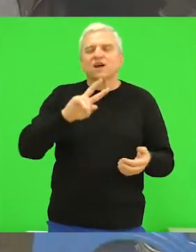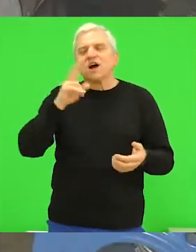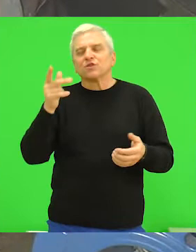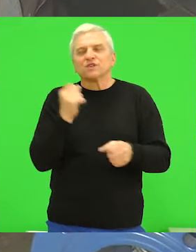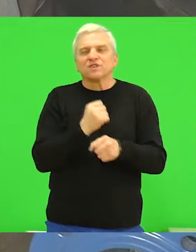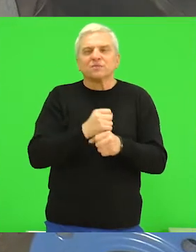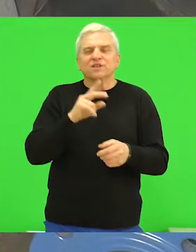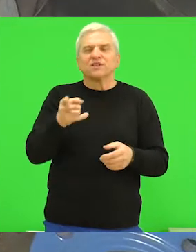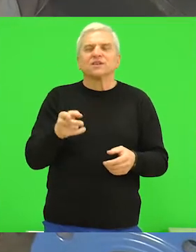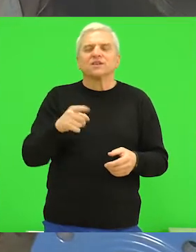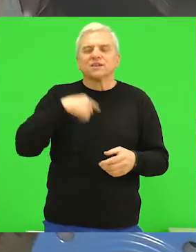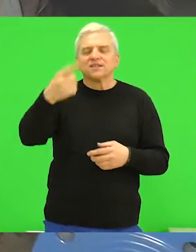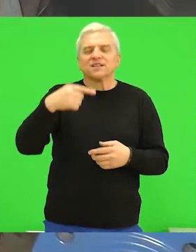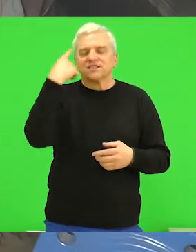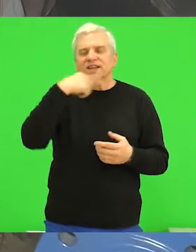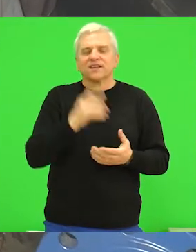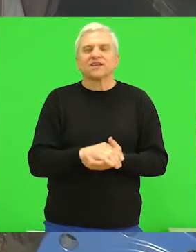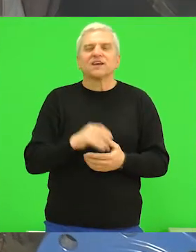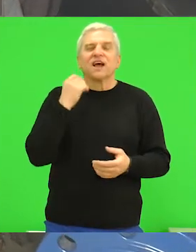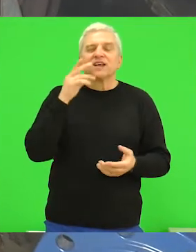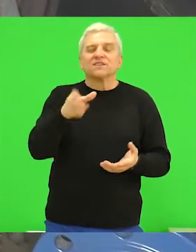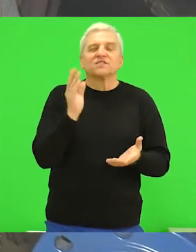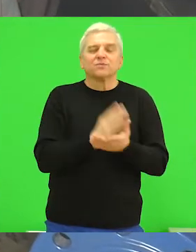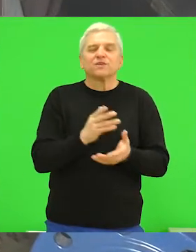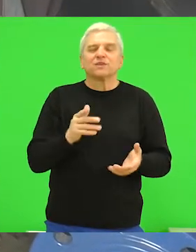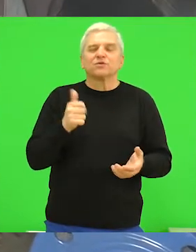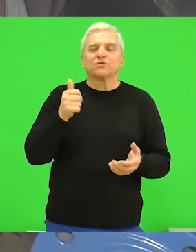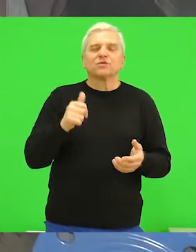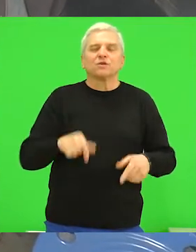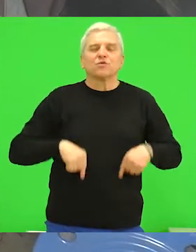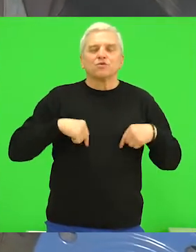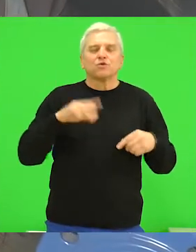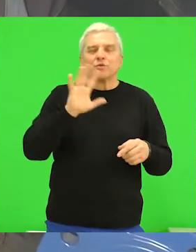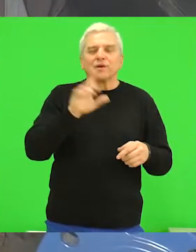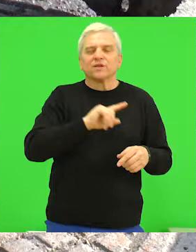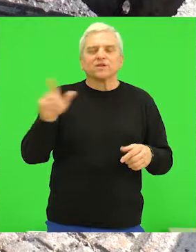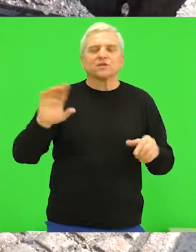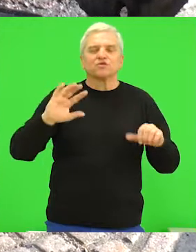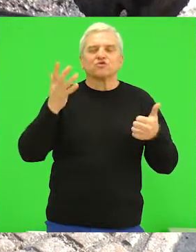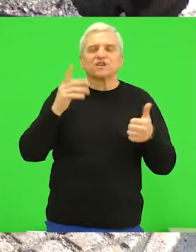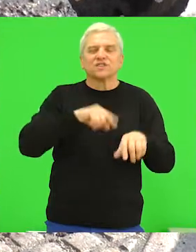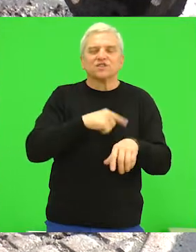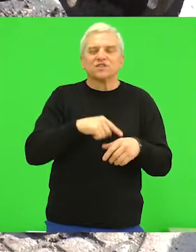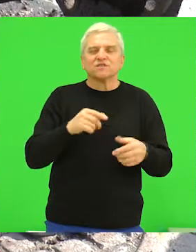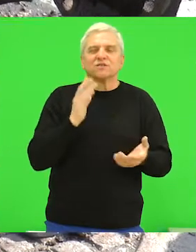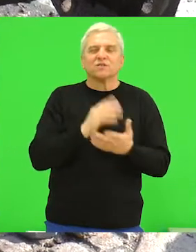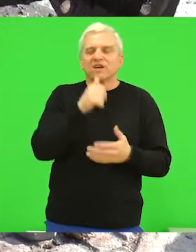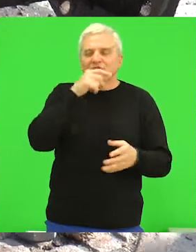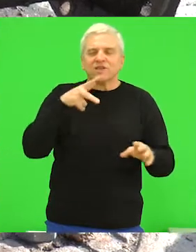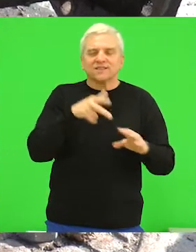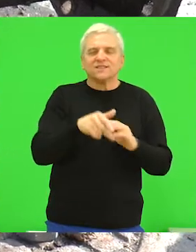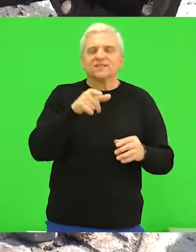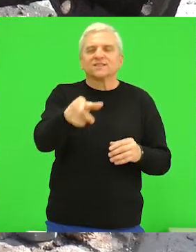a ostatak će biti urađen iduće sedmice, kada će također u periodu od pet ujutro do 16 časova